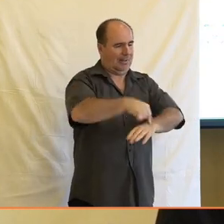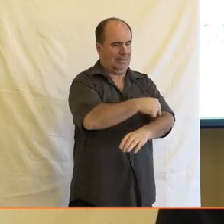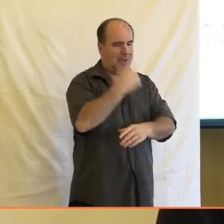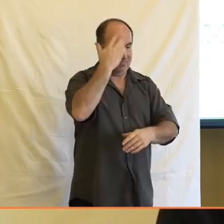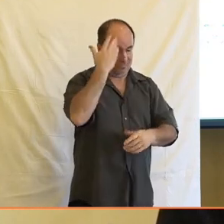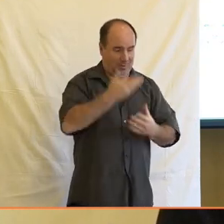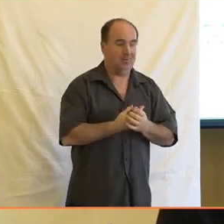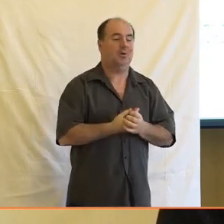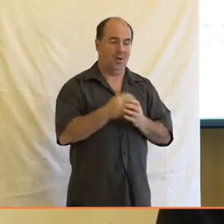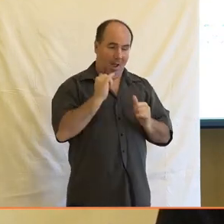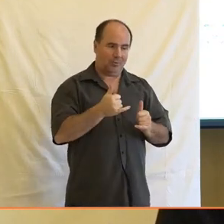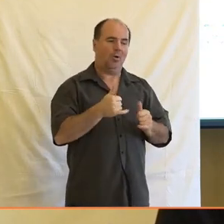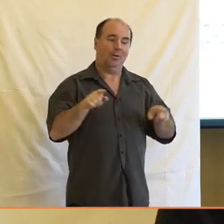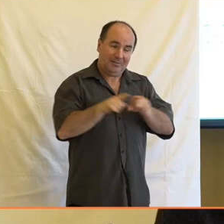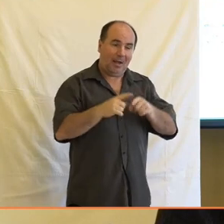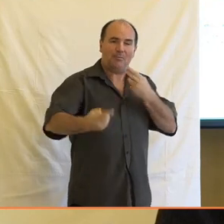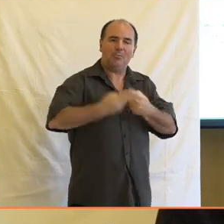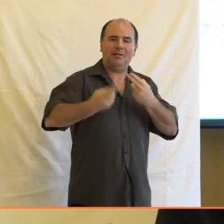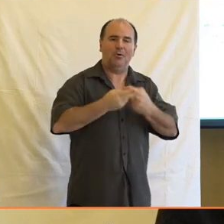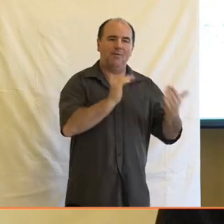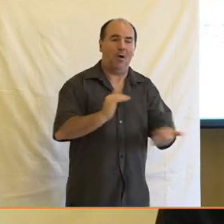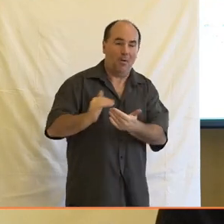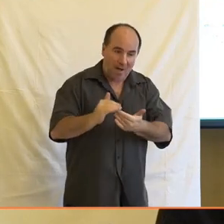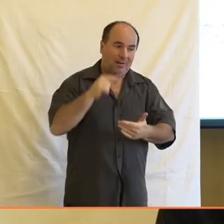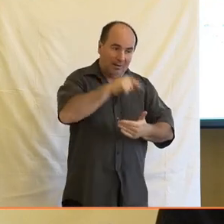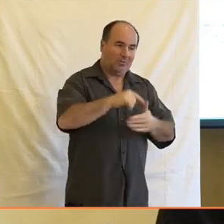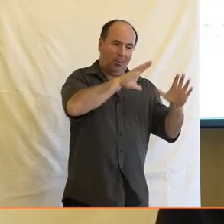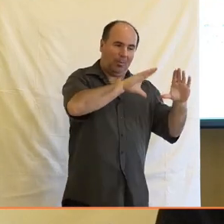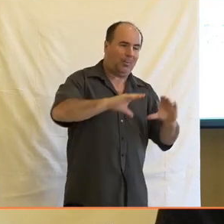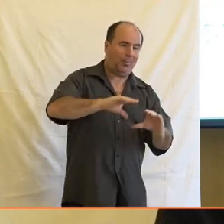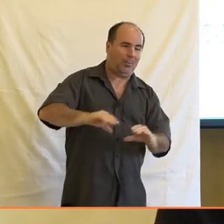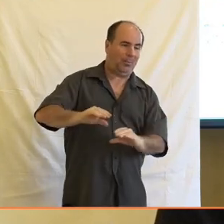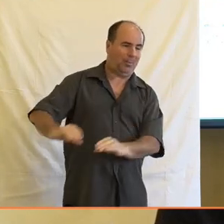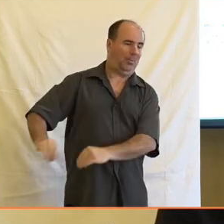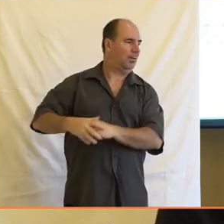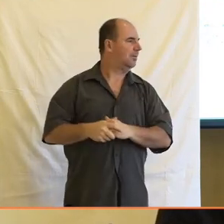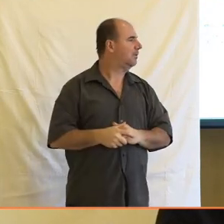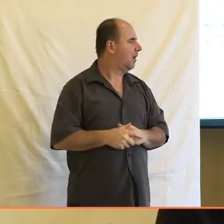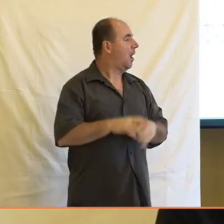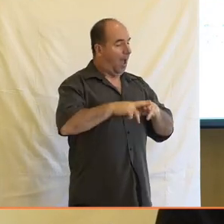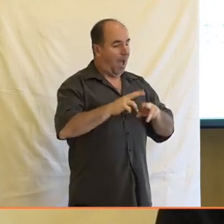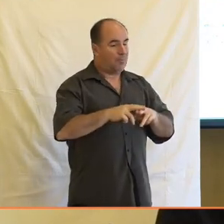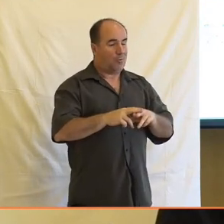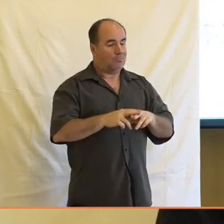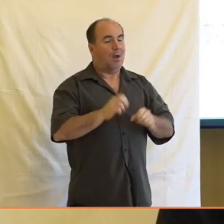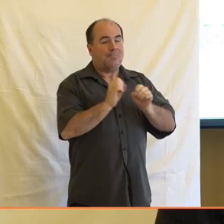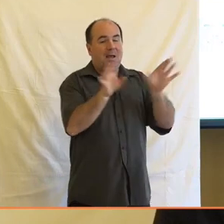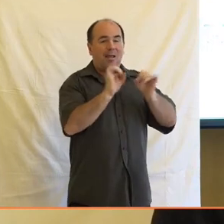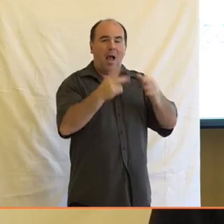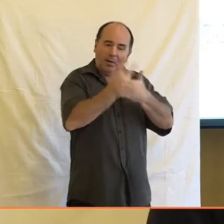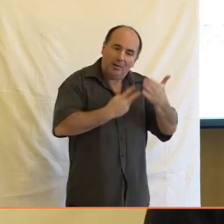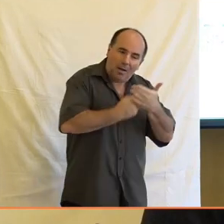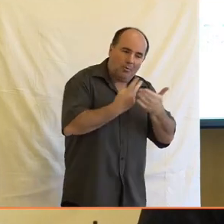prevenci rizikového chování, ale současně je to vlastně velmi zásadní, protože ono to posiluje následně tu mediální gramotnost a zdravotní